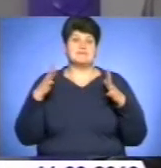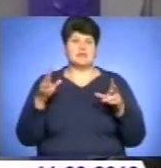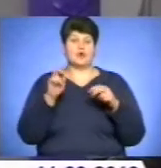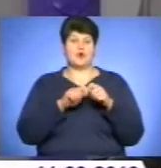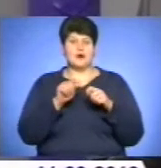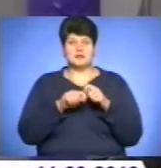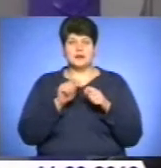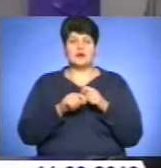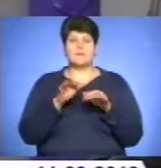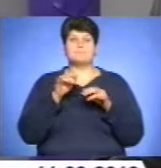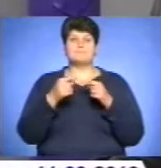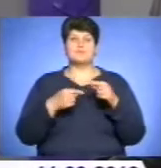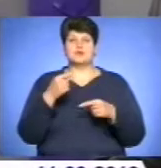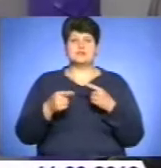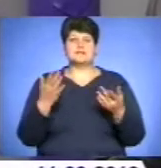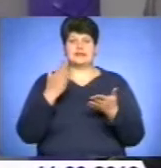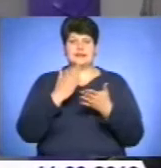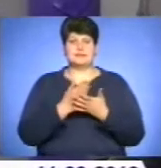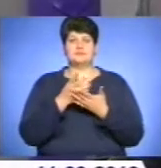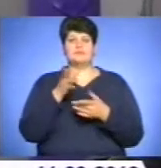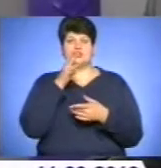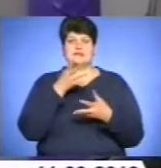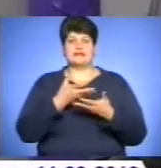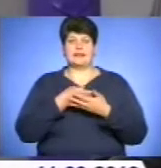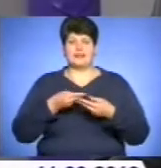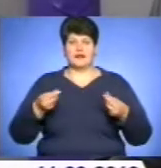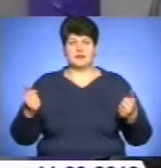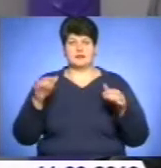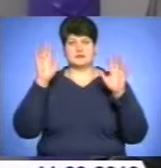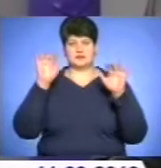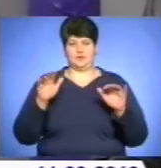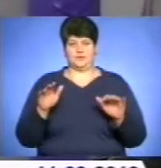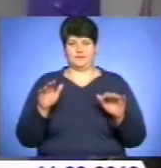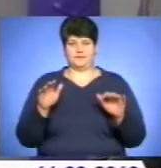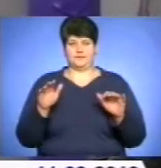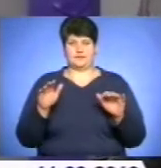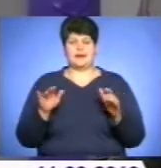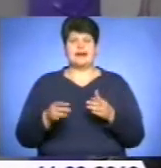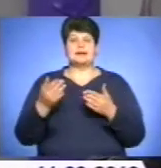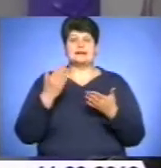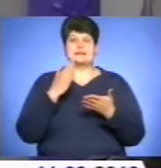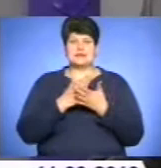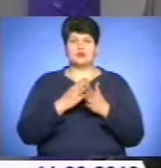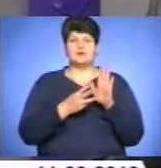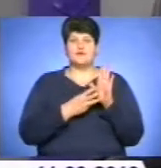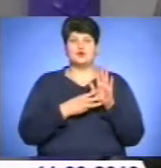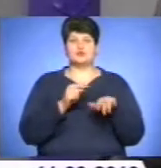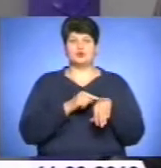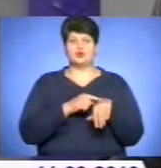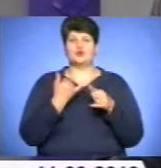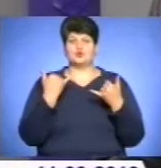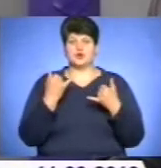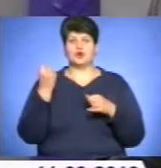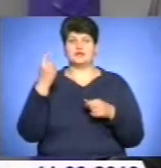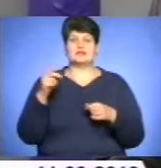процес, який проходить під час танення та проходження рюдоходу. Станом на 8-му годину сьогодні, на 11